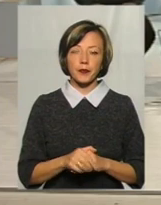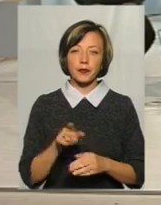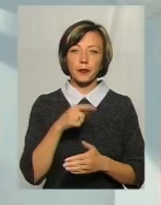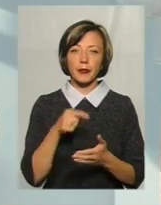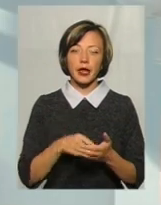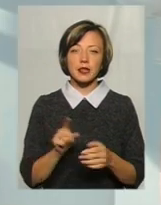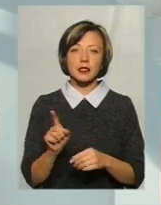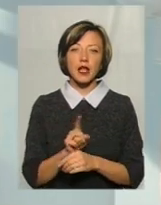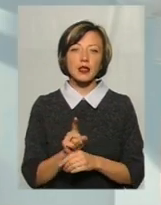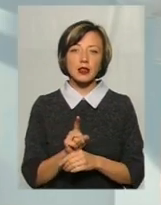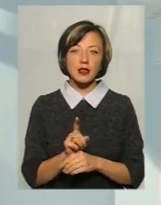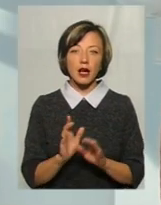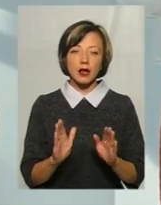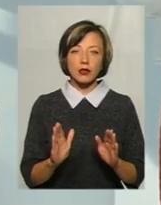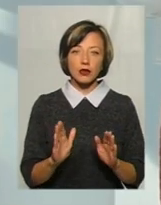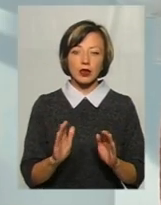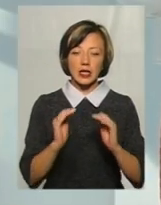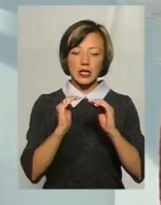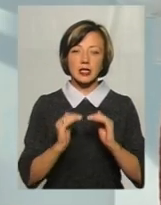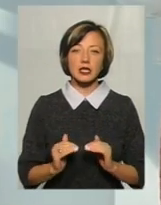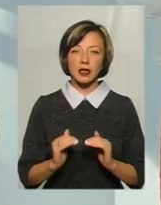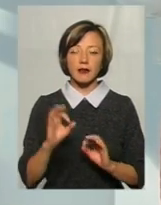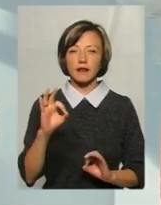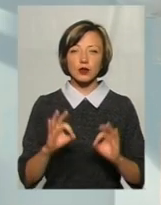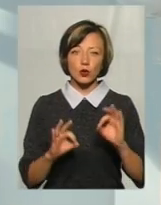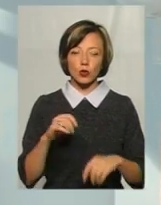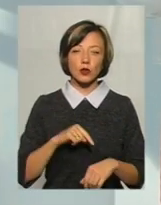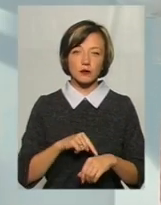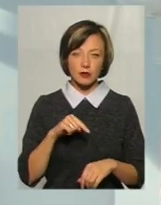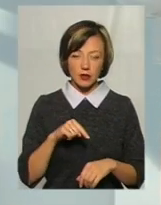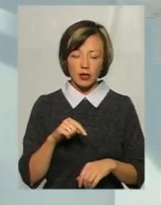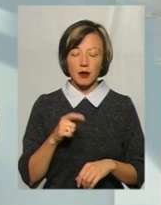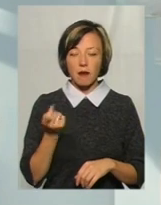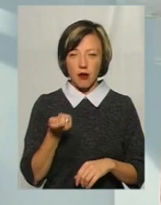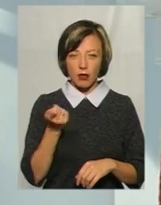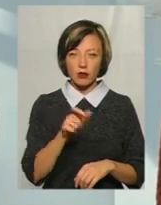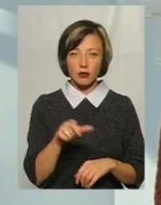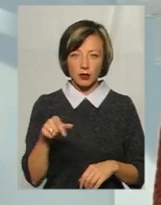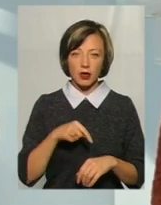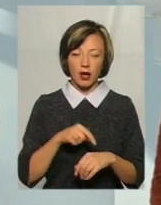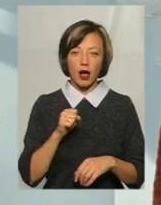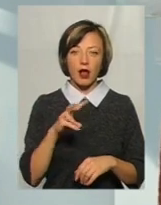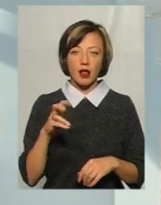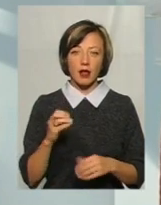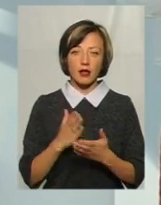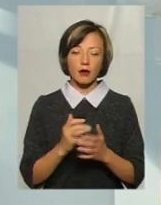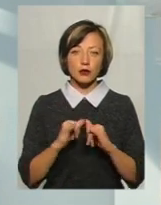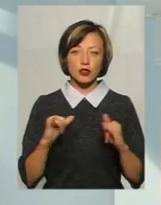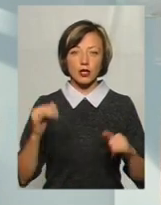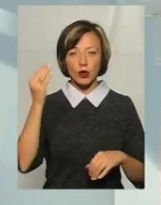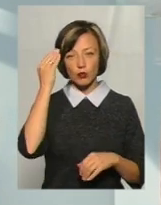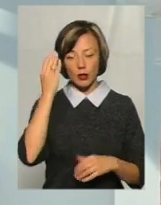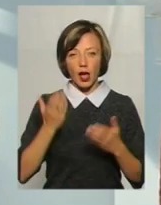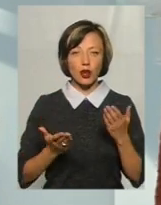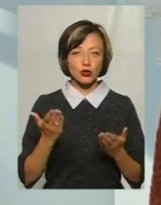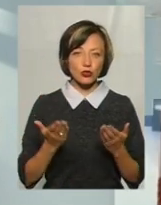стандартно низький відсоток відгукується, але є поширена така думка, що